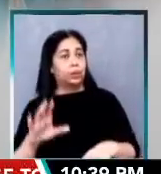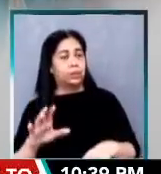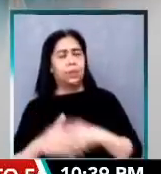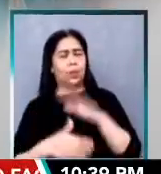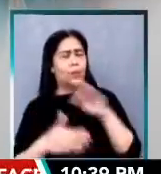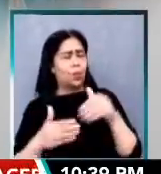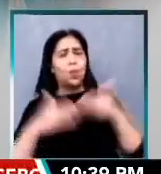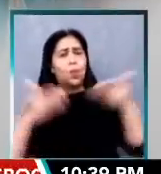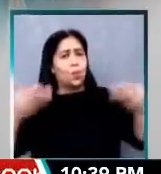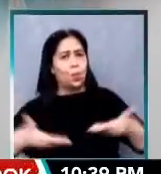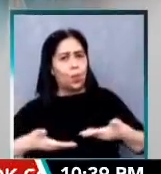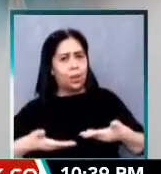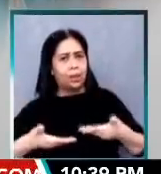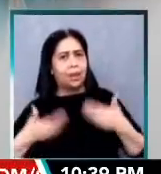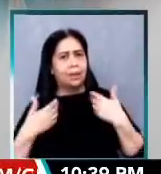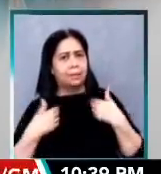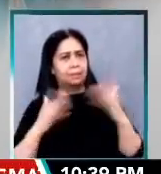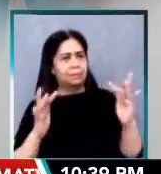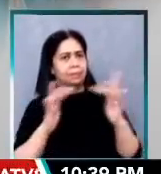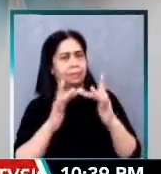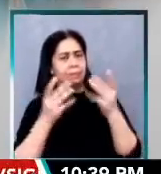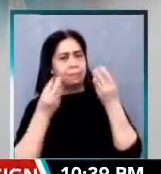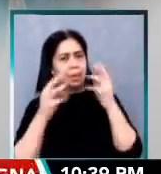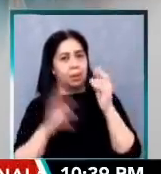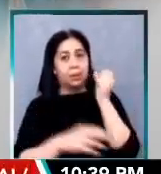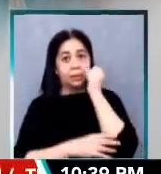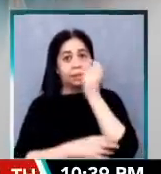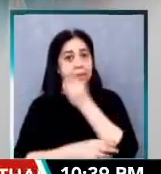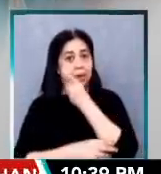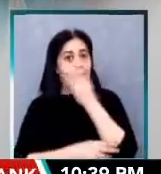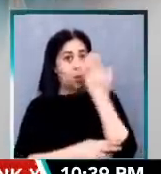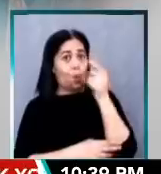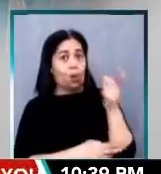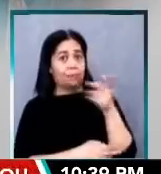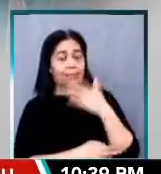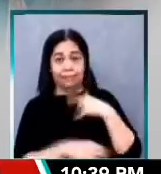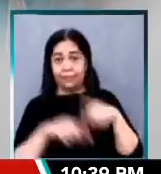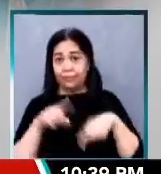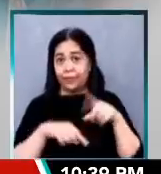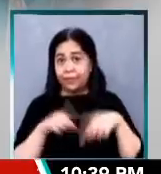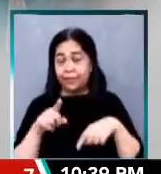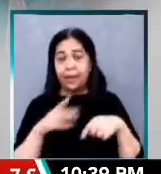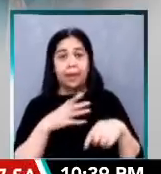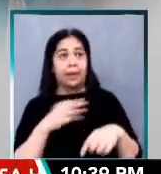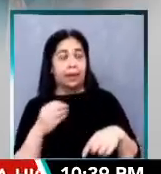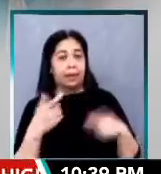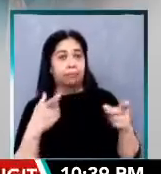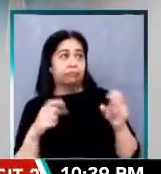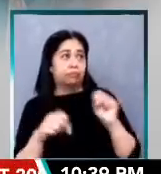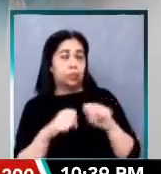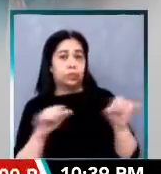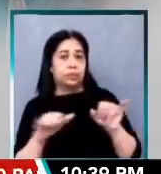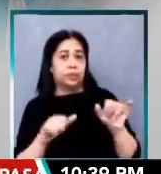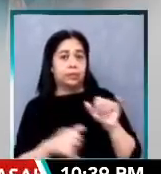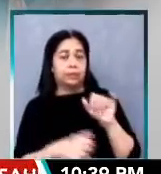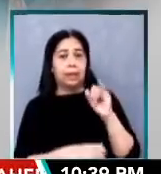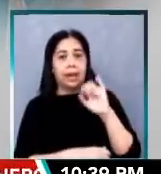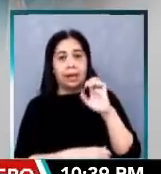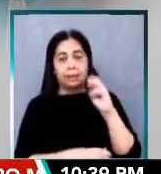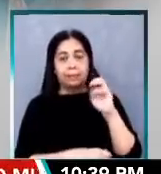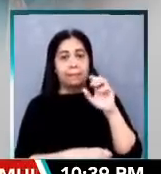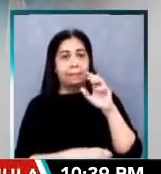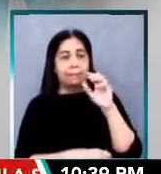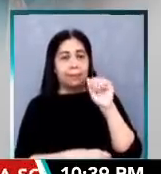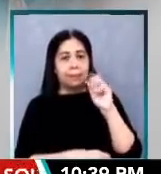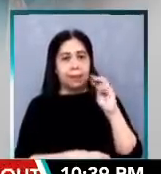I have been in touch with Mayor Sarah because she is a friend and so is Senator Aimee Marcos. that we the city